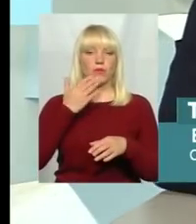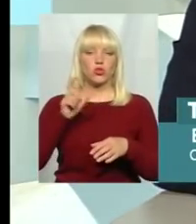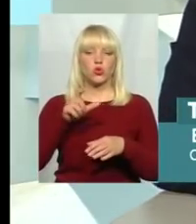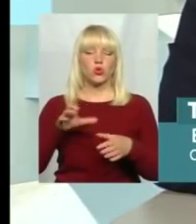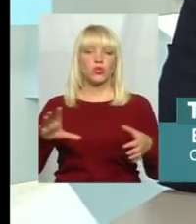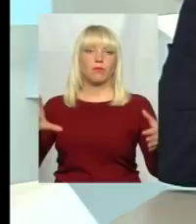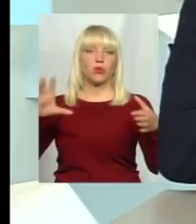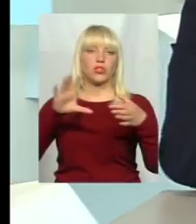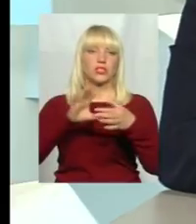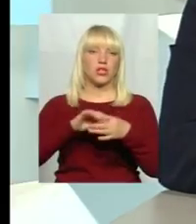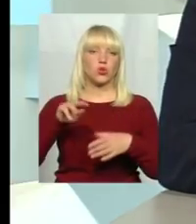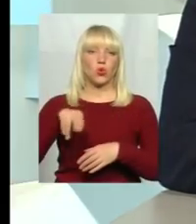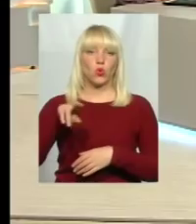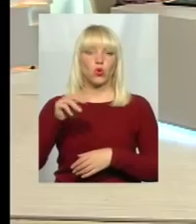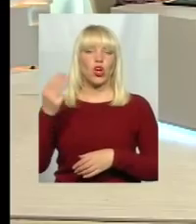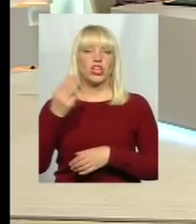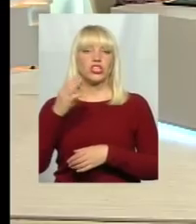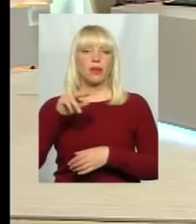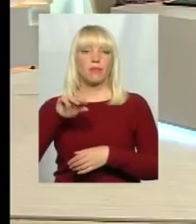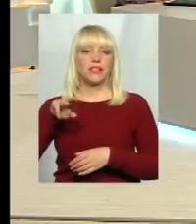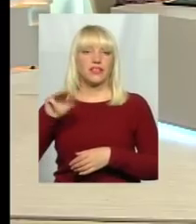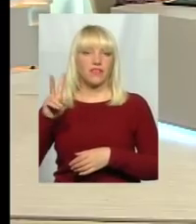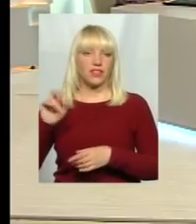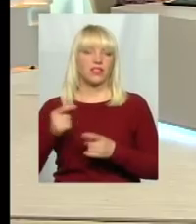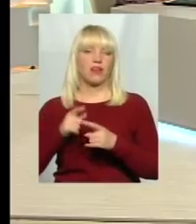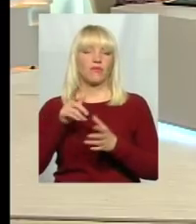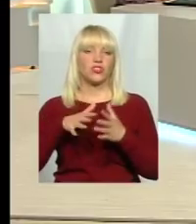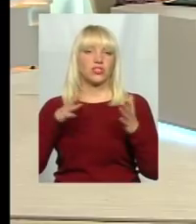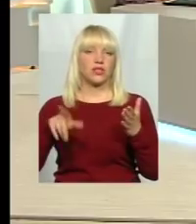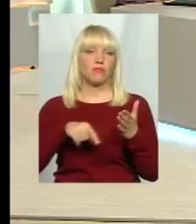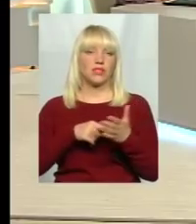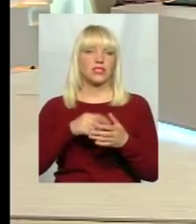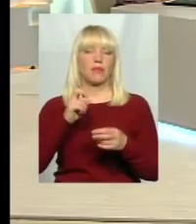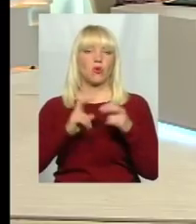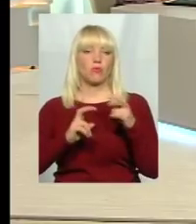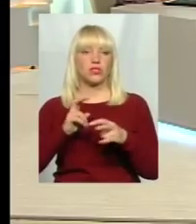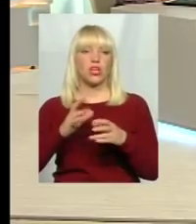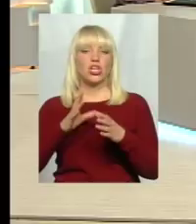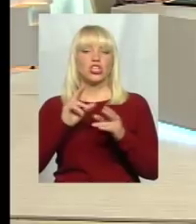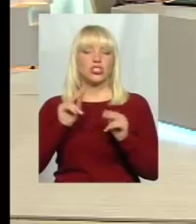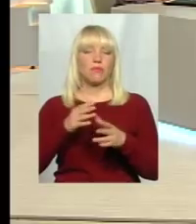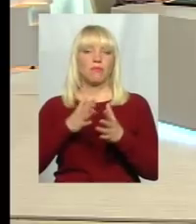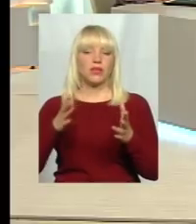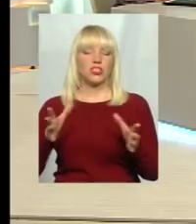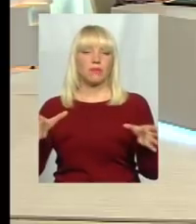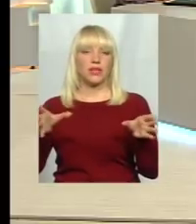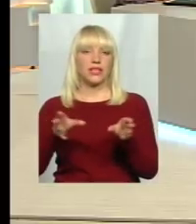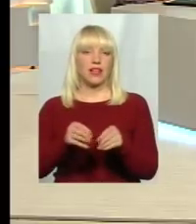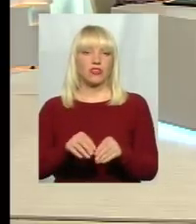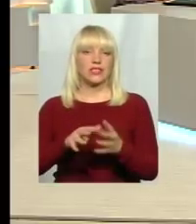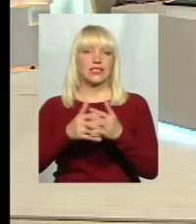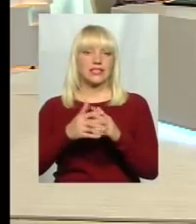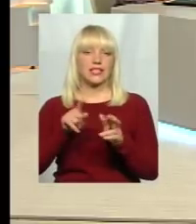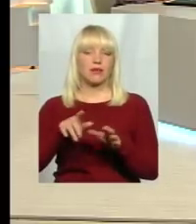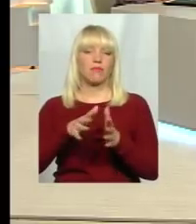дуже прогресивне місто, там величезний потенціал промисловий і так далі. І чим більше вони приєднають сіл, тим быстріше вони будуть розвиватися як